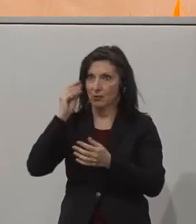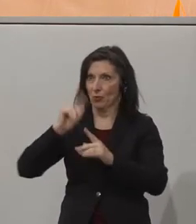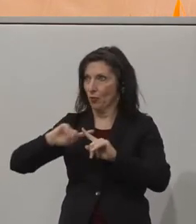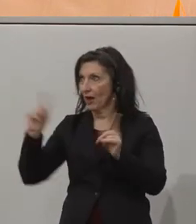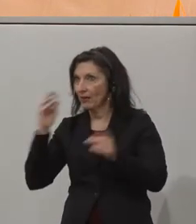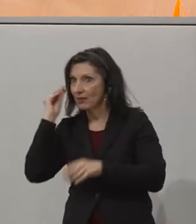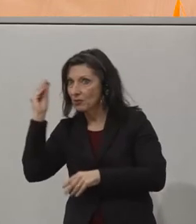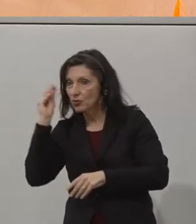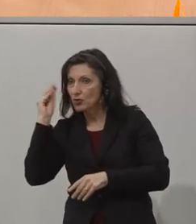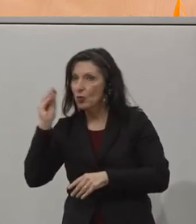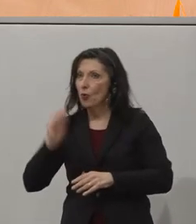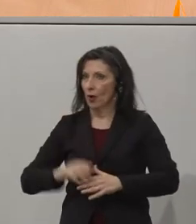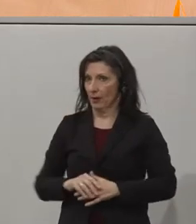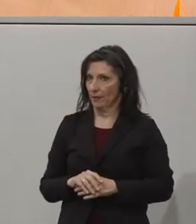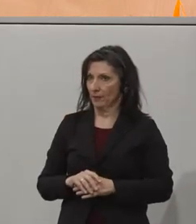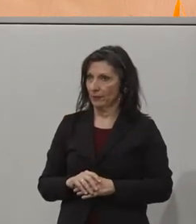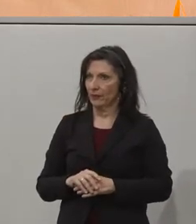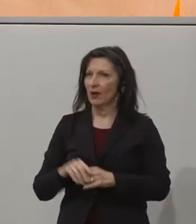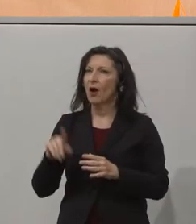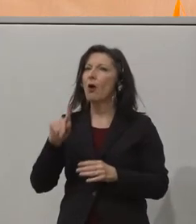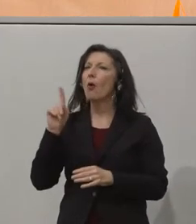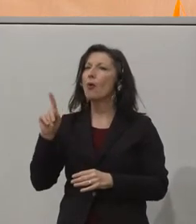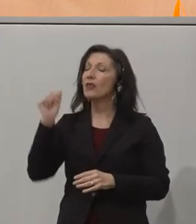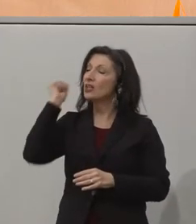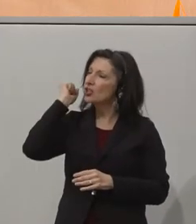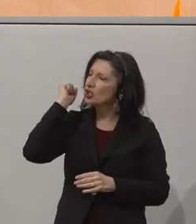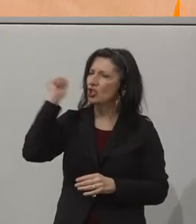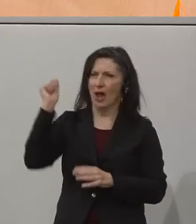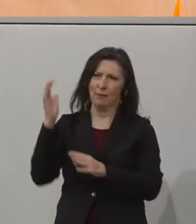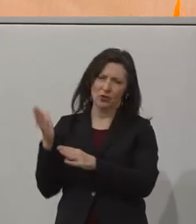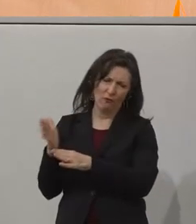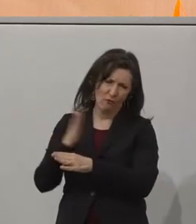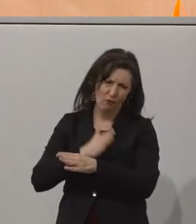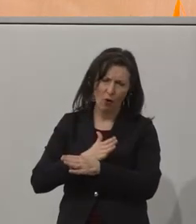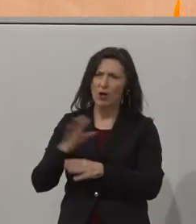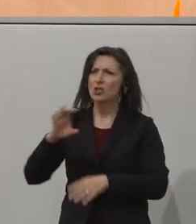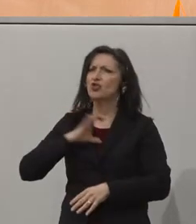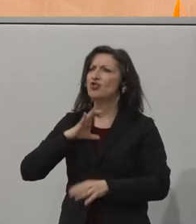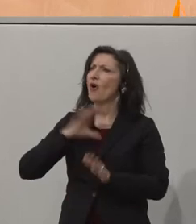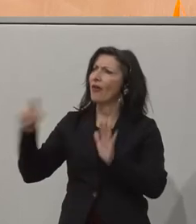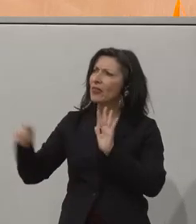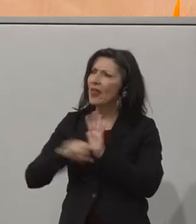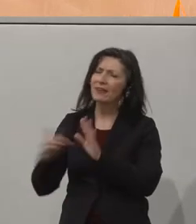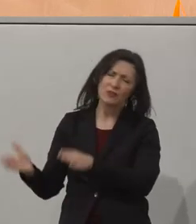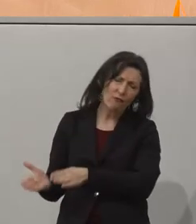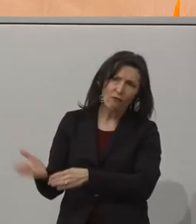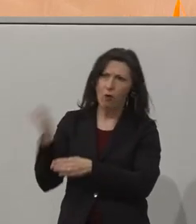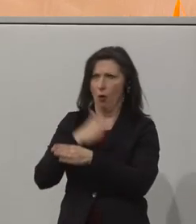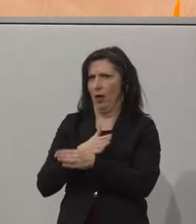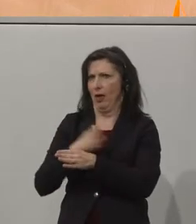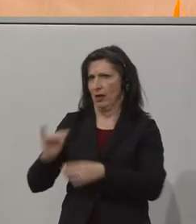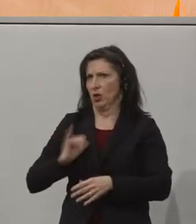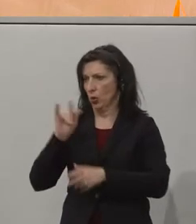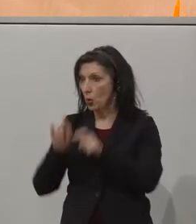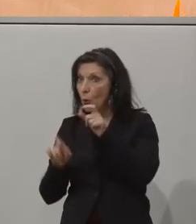bevor diese Stigmatisierung, bevor diese Chancenbenachteiligung in Kraft tritt, die Jugendlichen